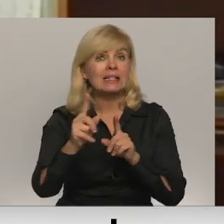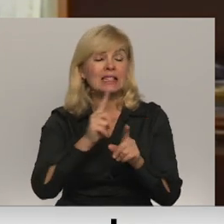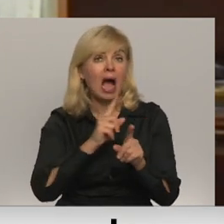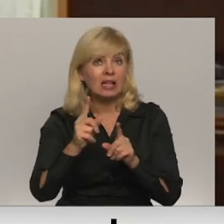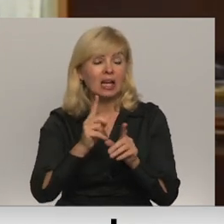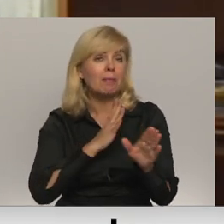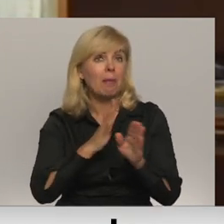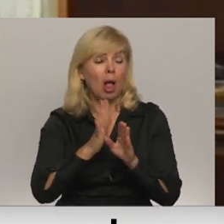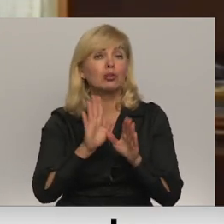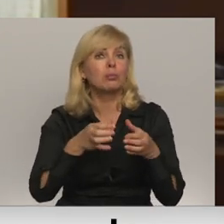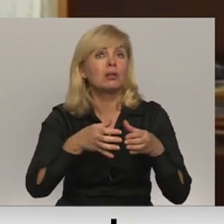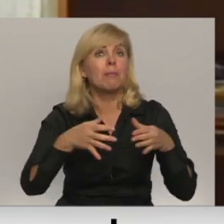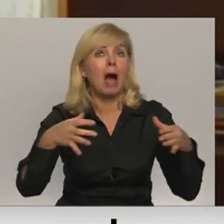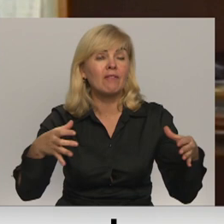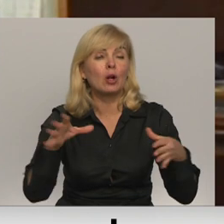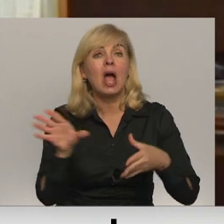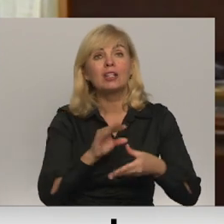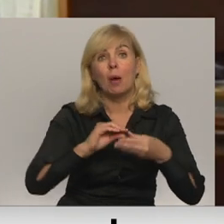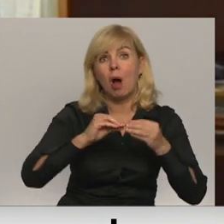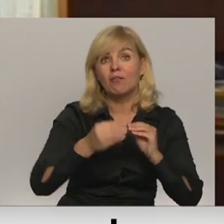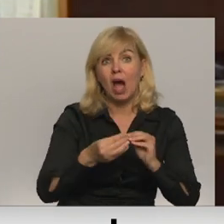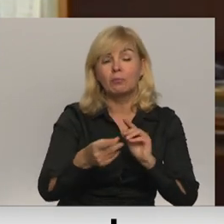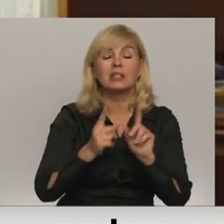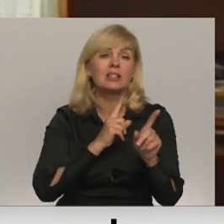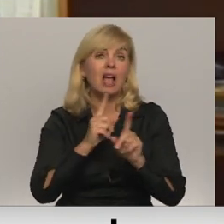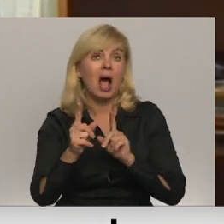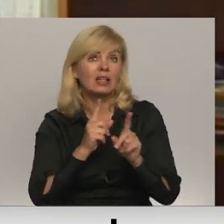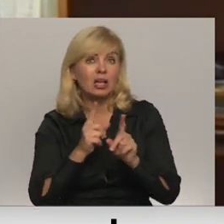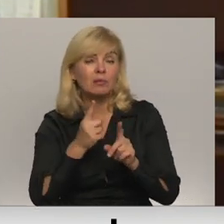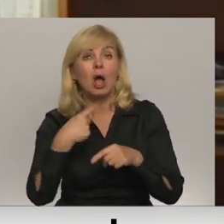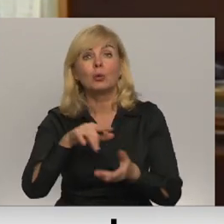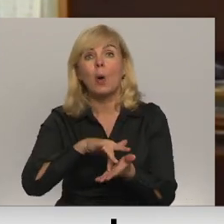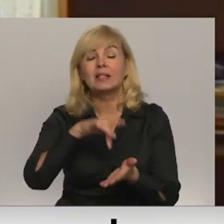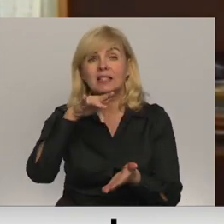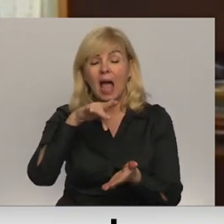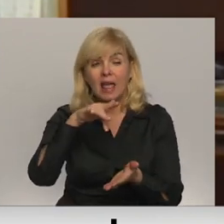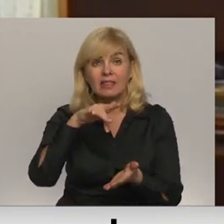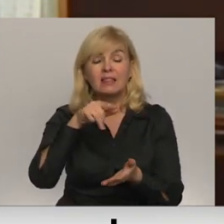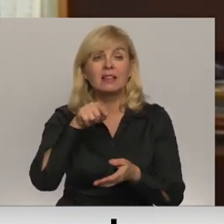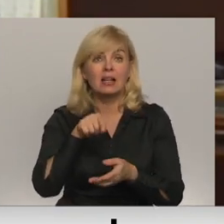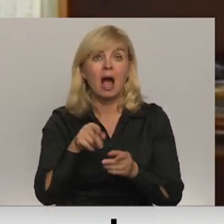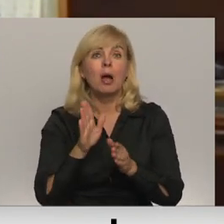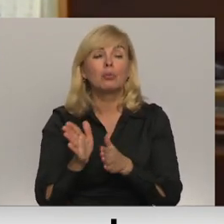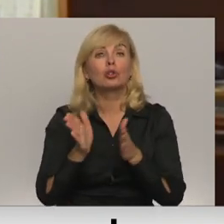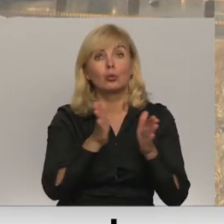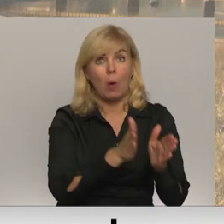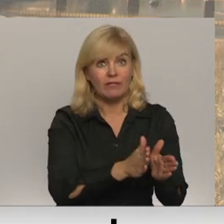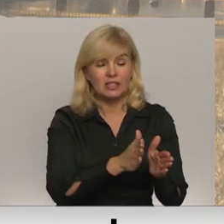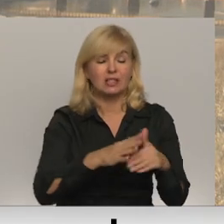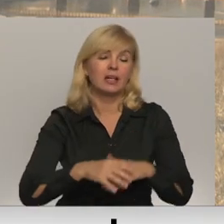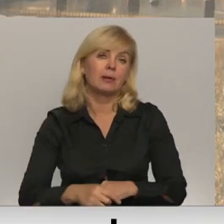pavairosies, ņemot vērā to, ka šī satiksmas plūsma no centrajonu tiks novirzīta.